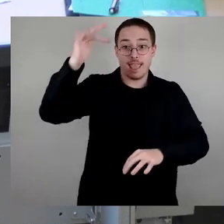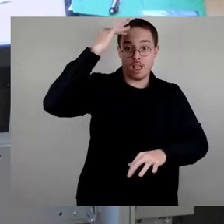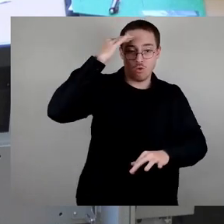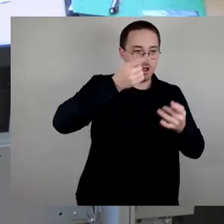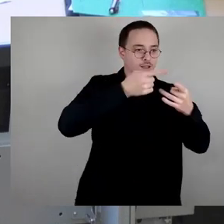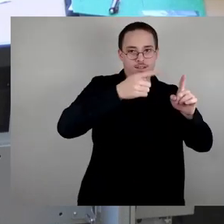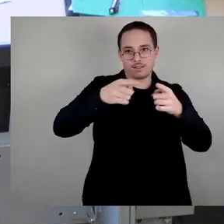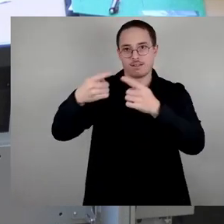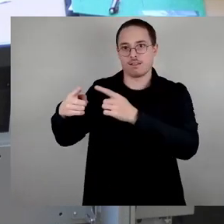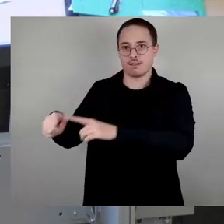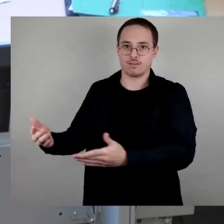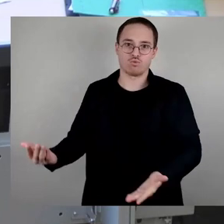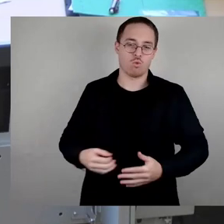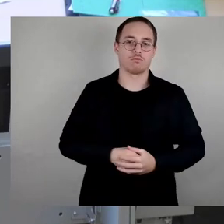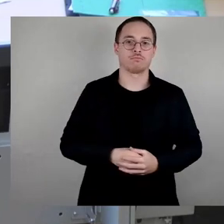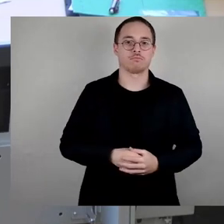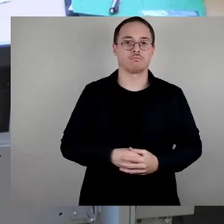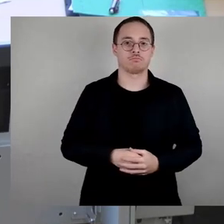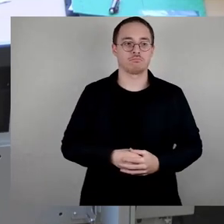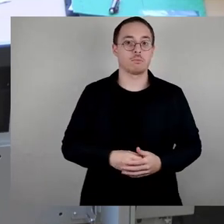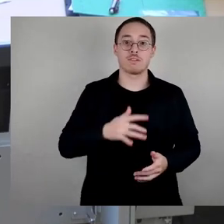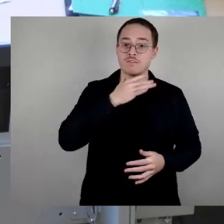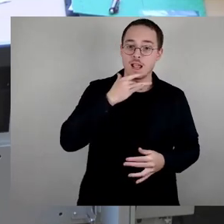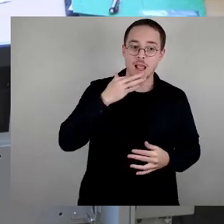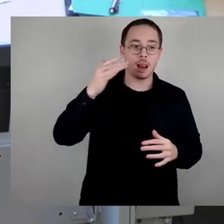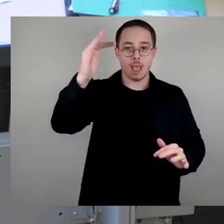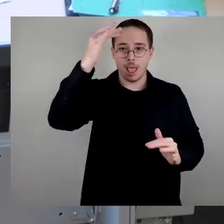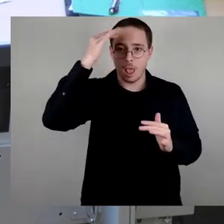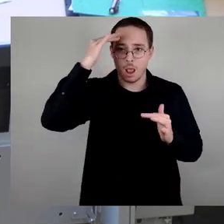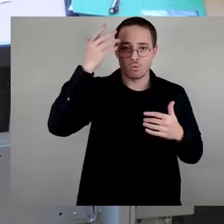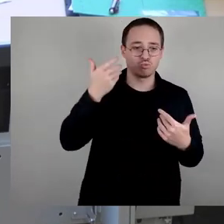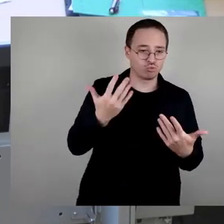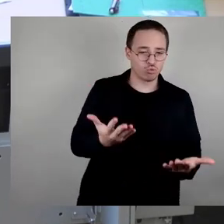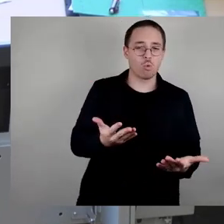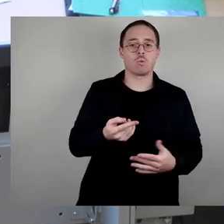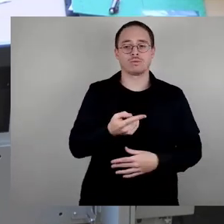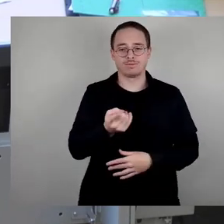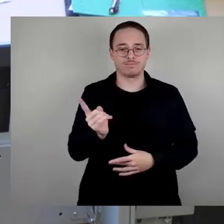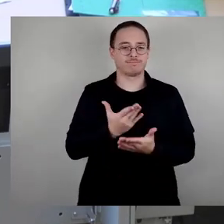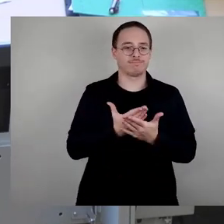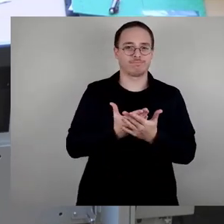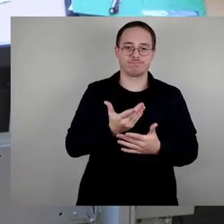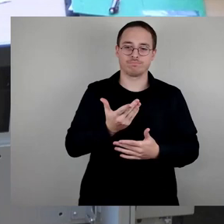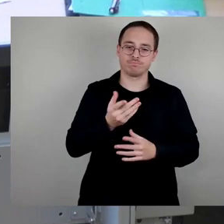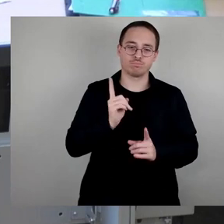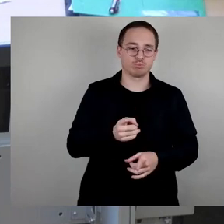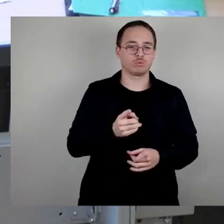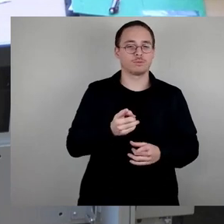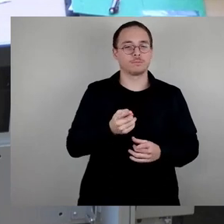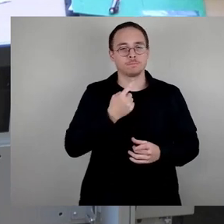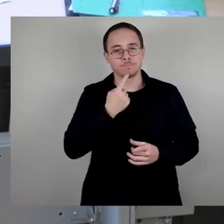Aßmann, die sich vielfältig mit Fragen von Erinnerung und Gedenken auseinandergesetzt hat, sollten wir uns aus meiner Sicht in dieser Debatte auf der Zunge zergehen lassen.